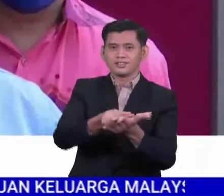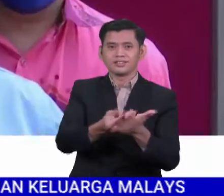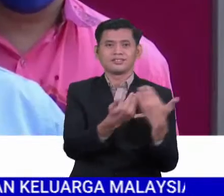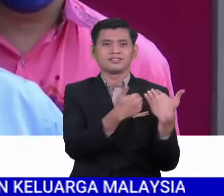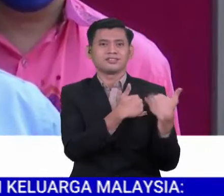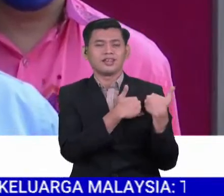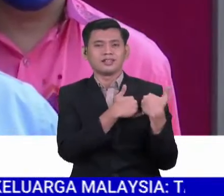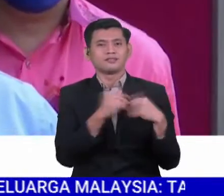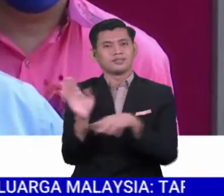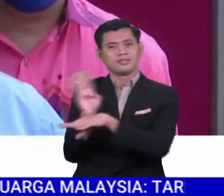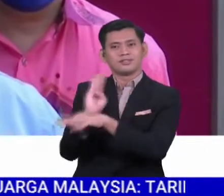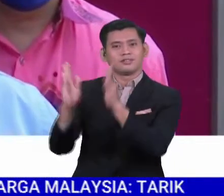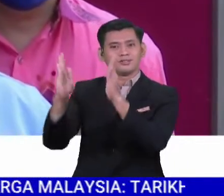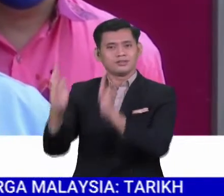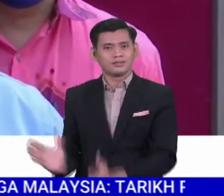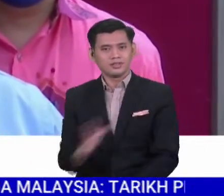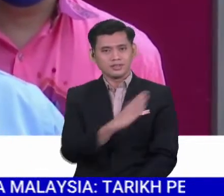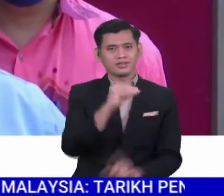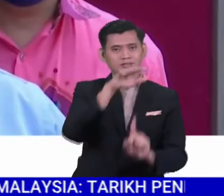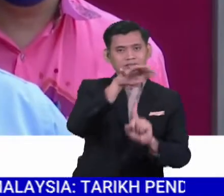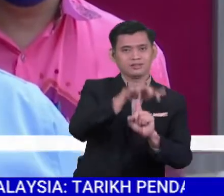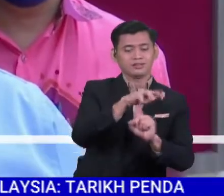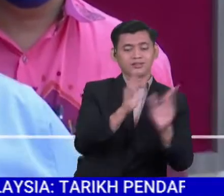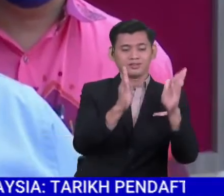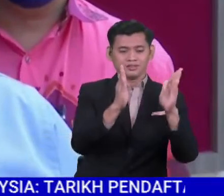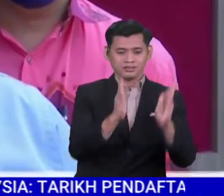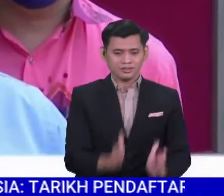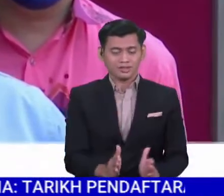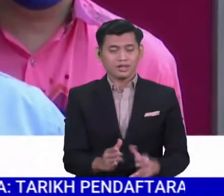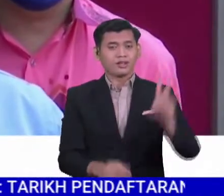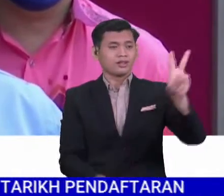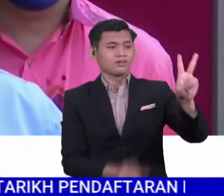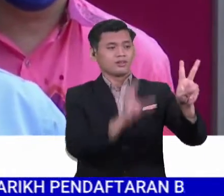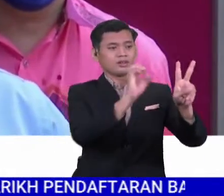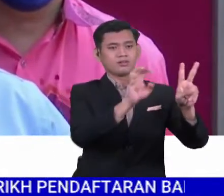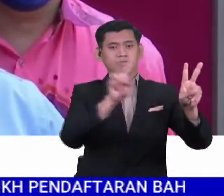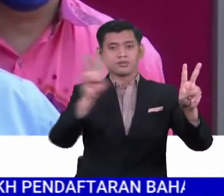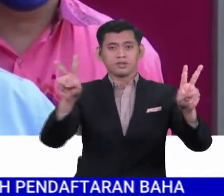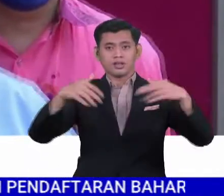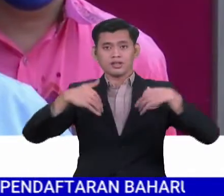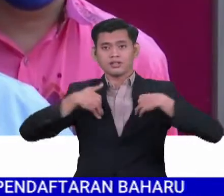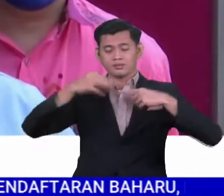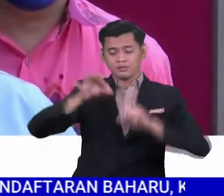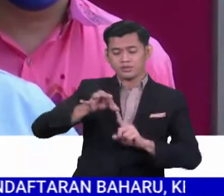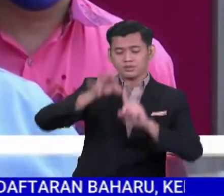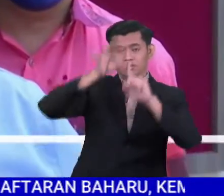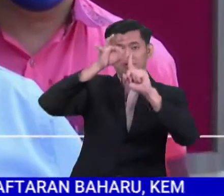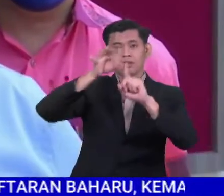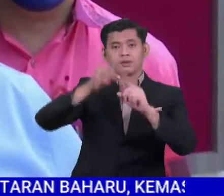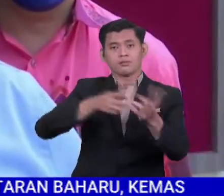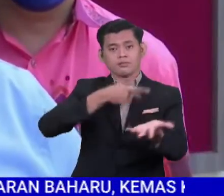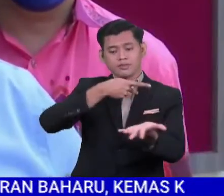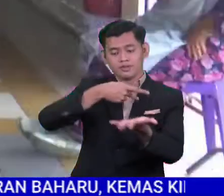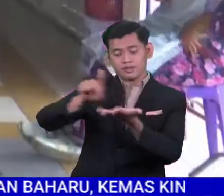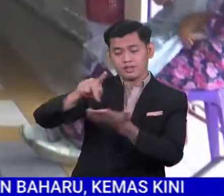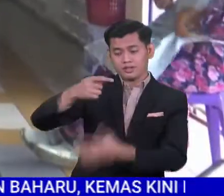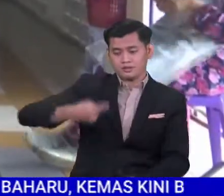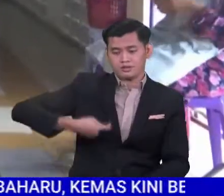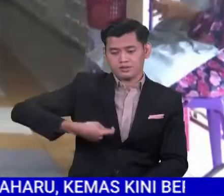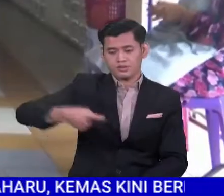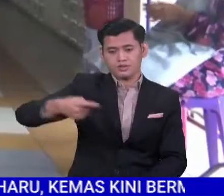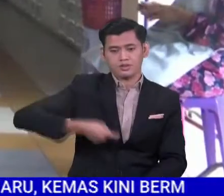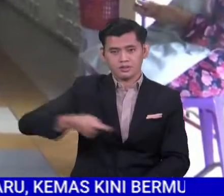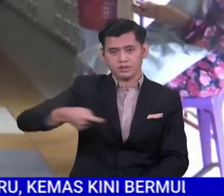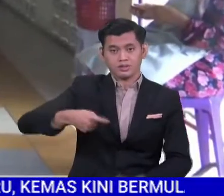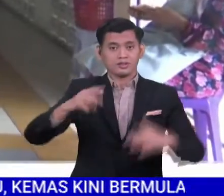Tahun 2022 ini diadakan peniak pengecualian terhadap sewa permis UTC yang kita sedia maklum